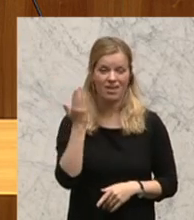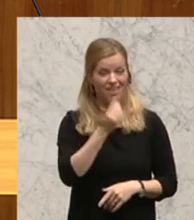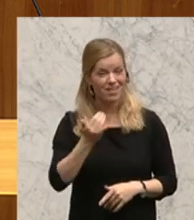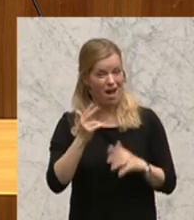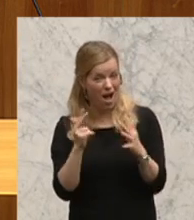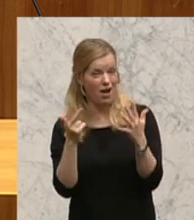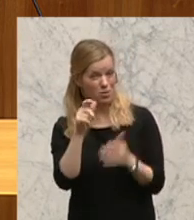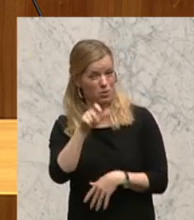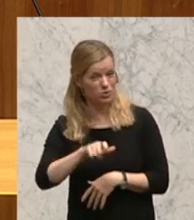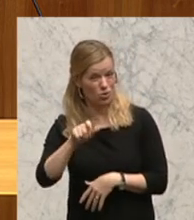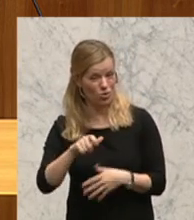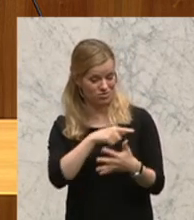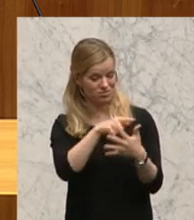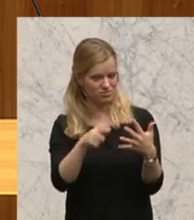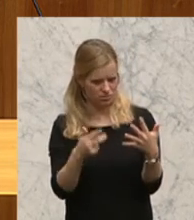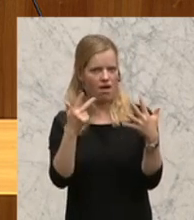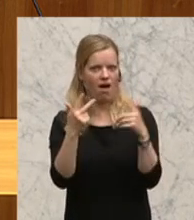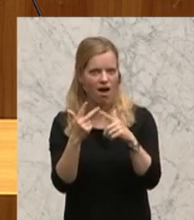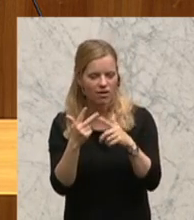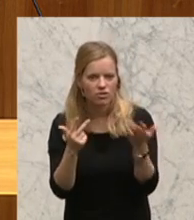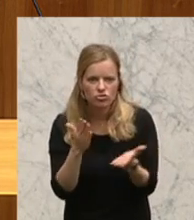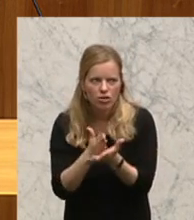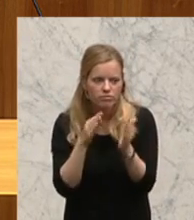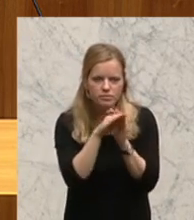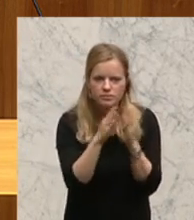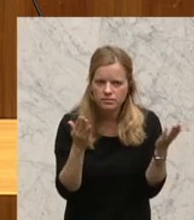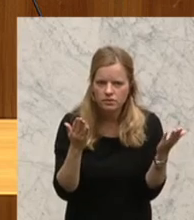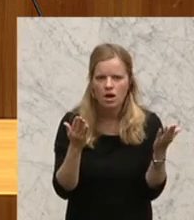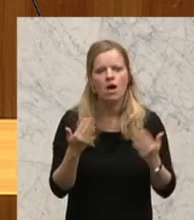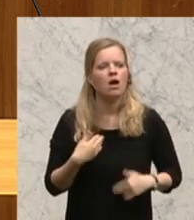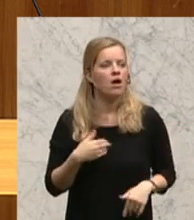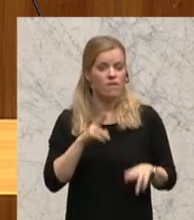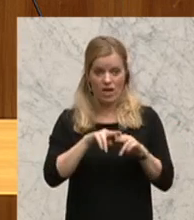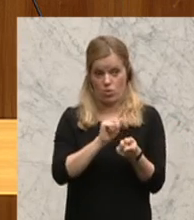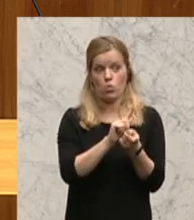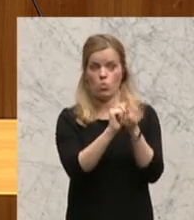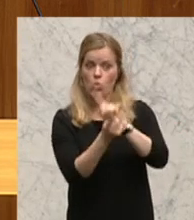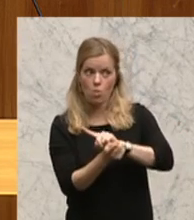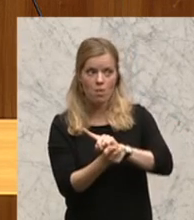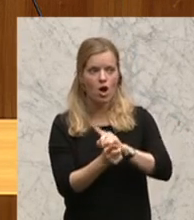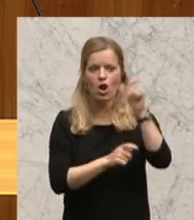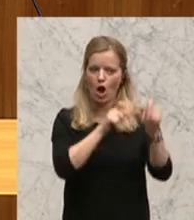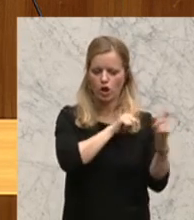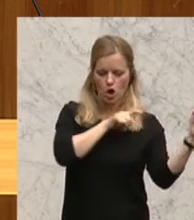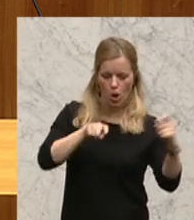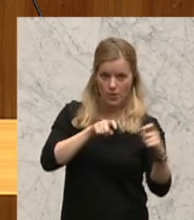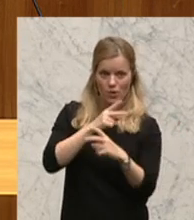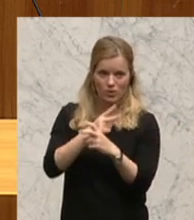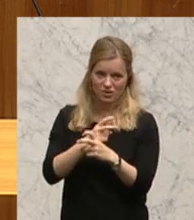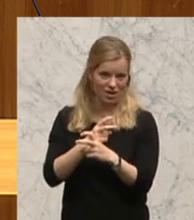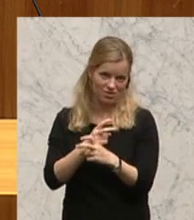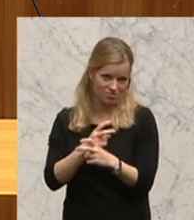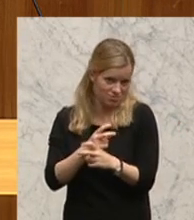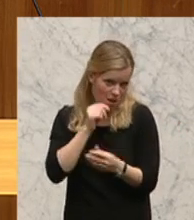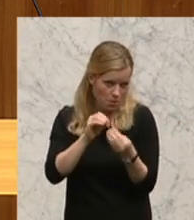natürlich beträchtlich, das wäre auch kein Problem, wenn genauso viele einerkämmen. Aber wir wissen, dass wir im Segment der Hochqualifizierten 10